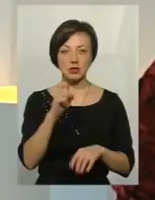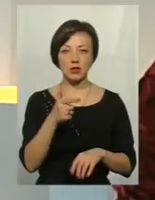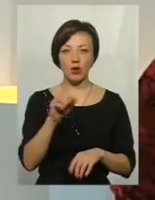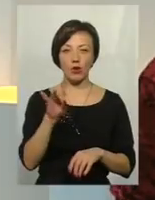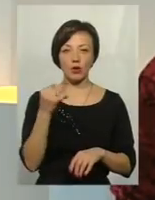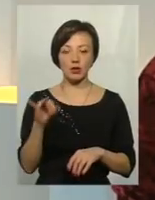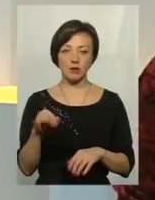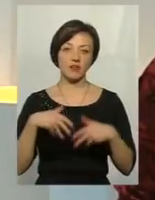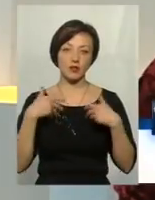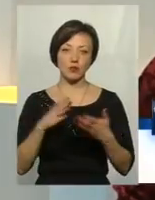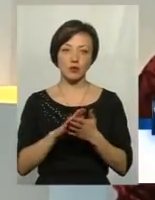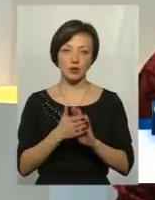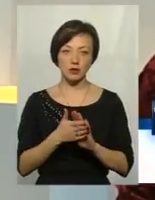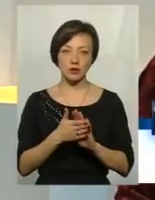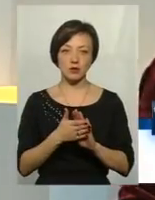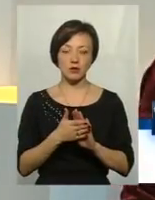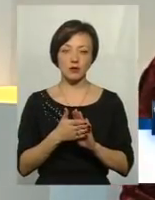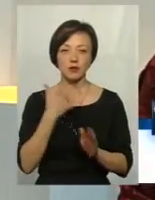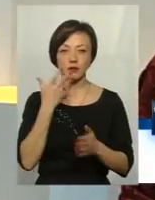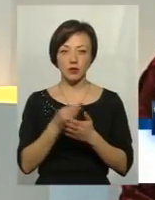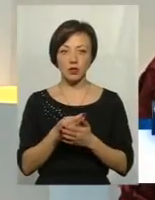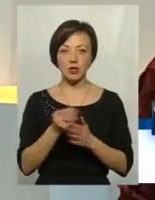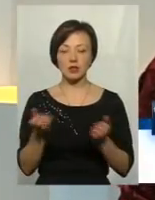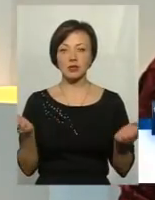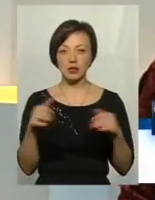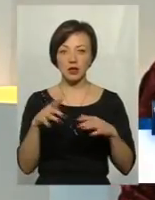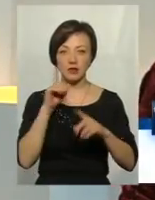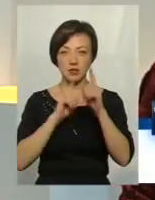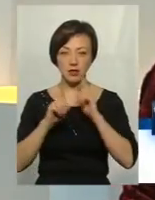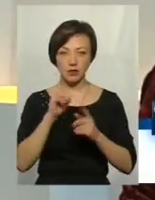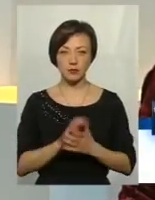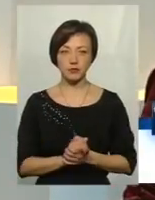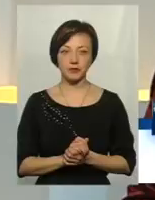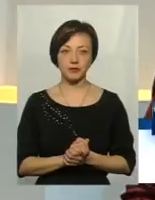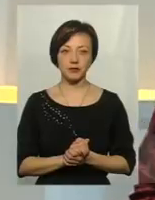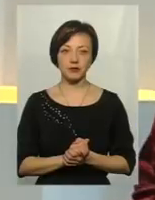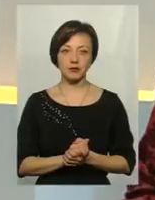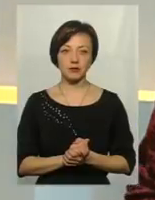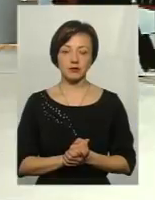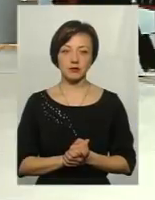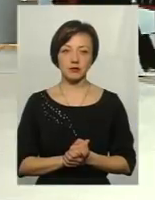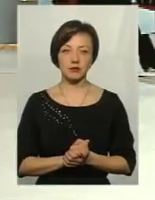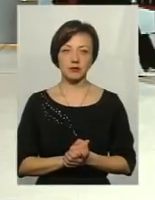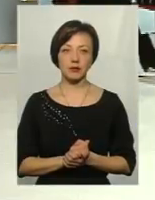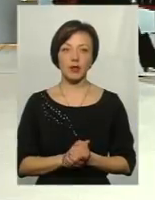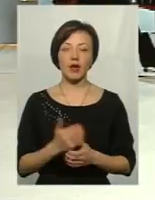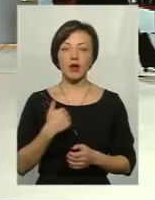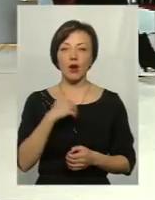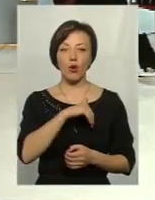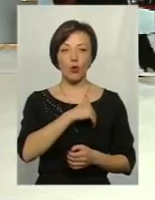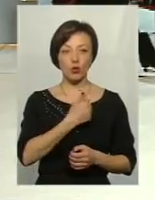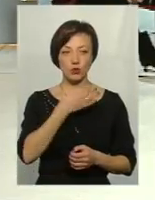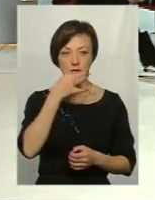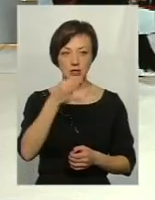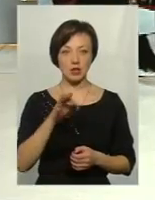висловив позицію. Ми йому за це вдячні та скликав сесію. Я хочу сказати про персональну відповідальність, яку пані Наталі так багато